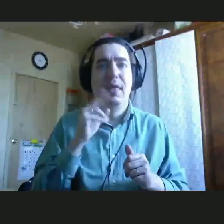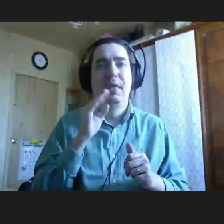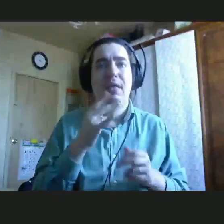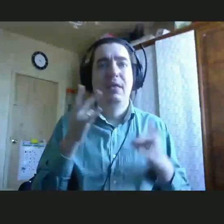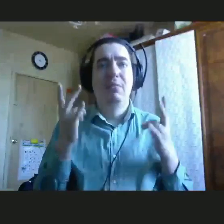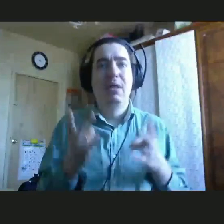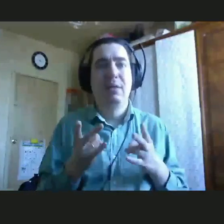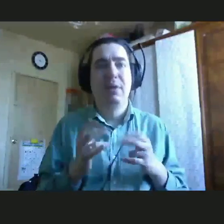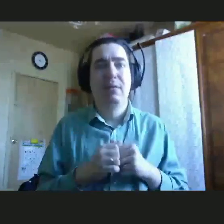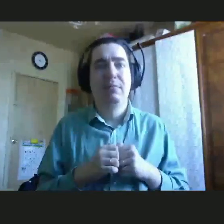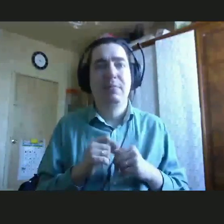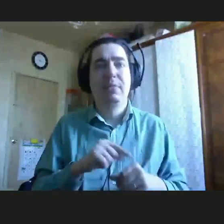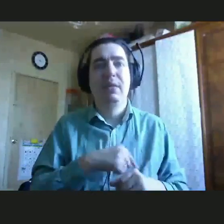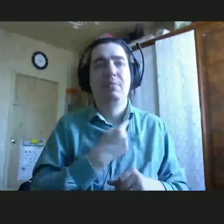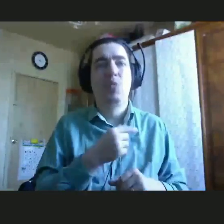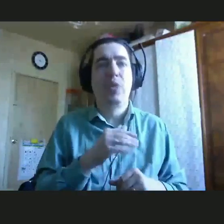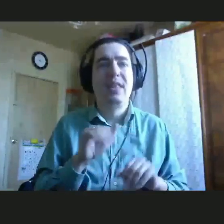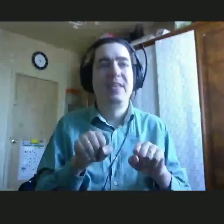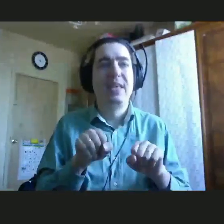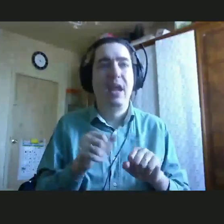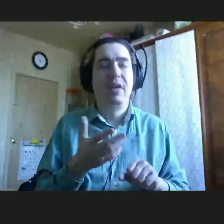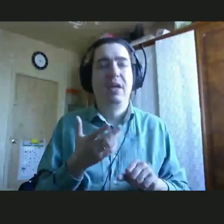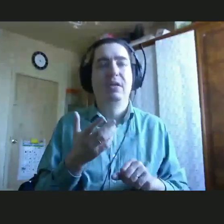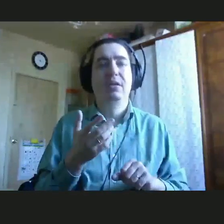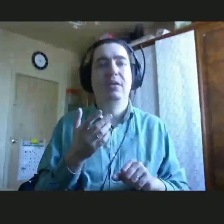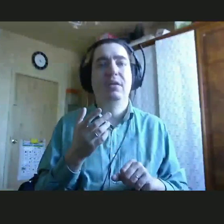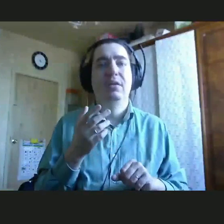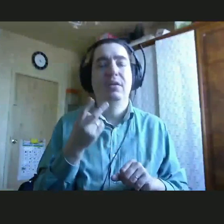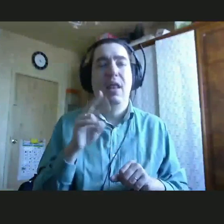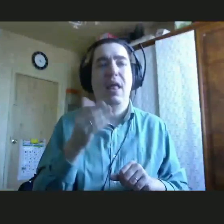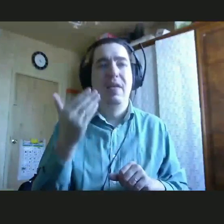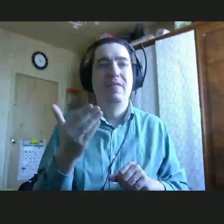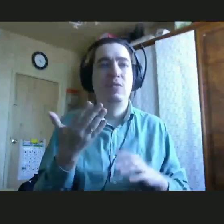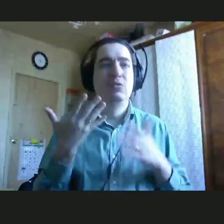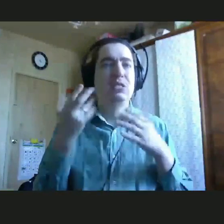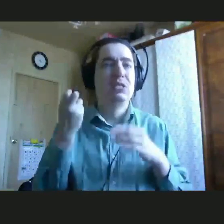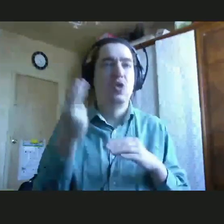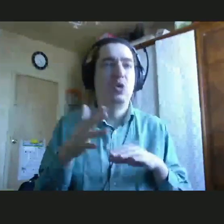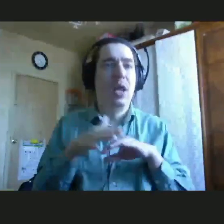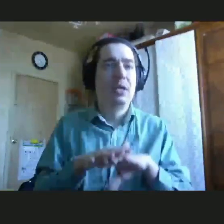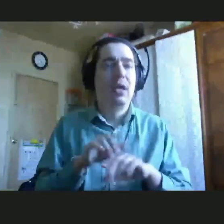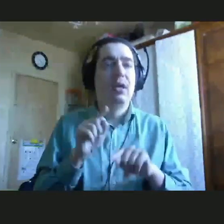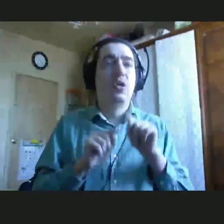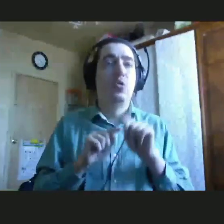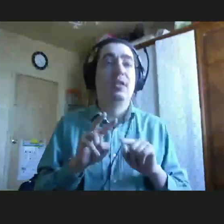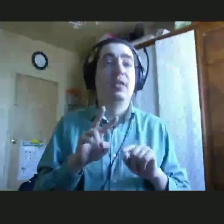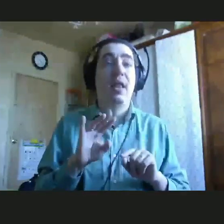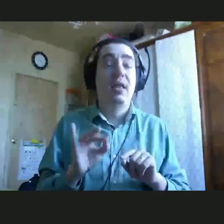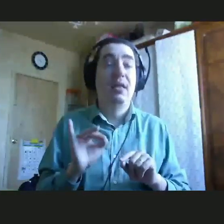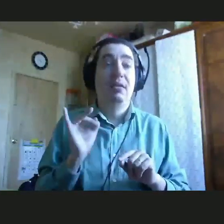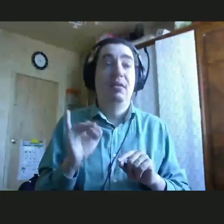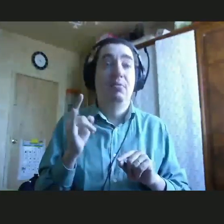мотивировать и создавать условия для его социализации, родитель к этому не готов. Он